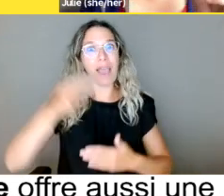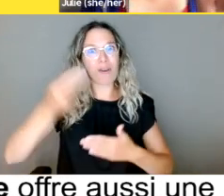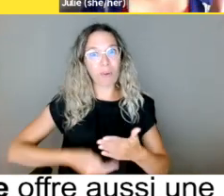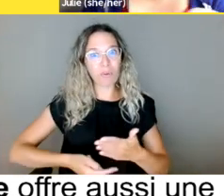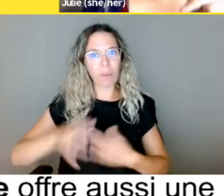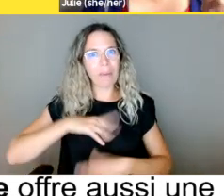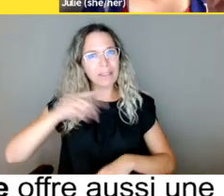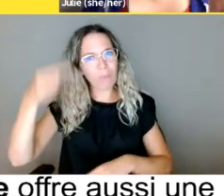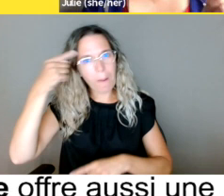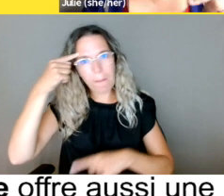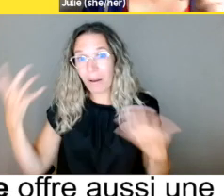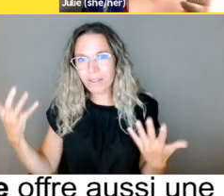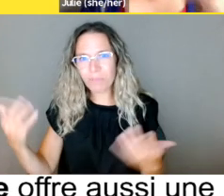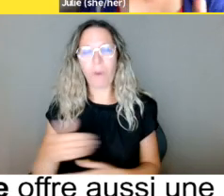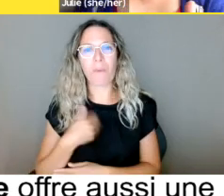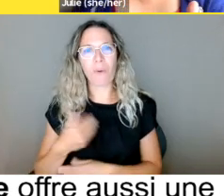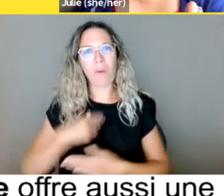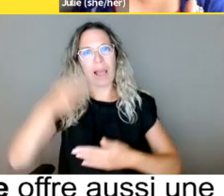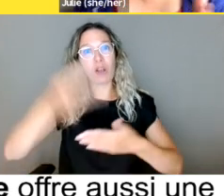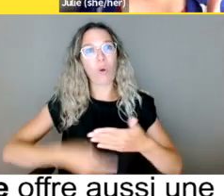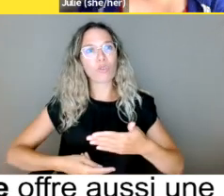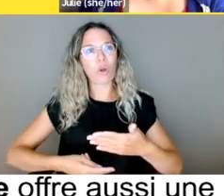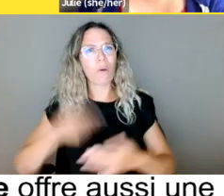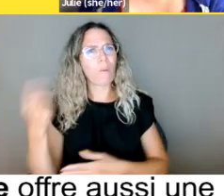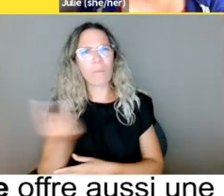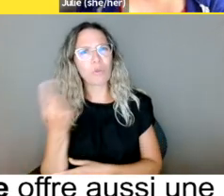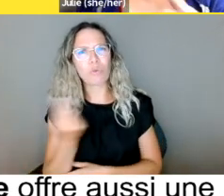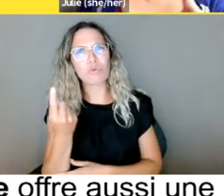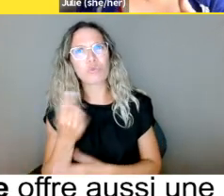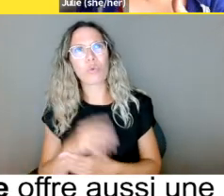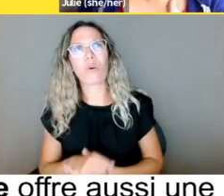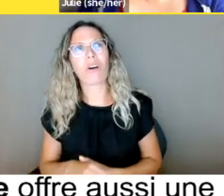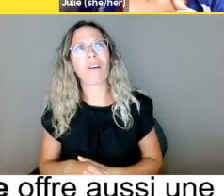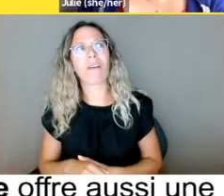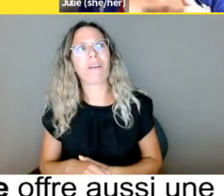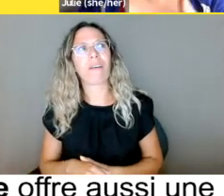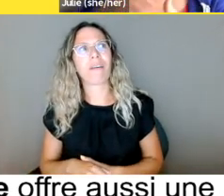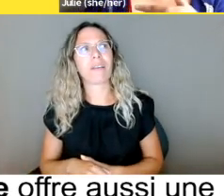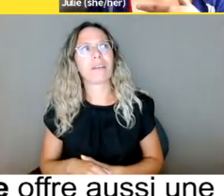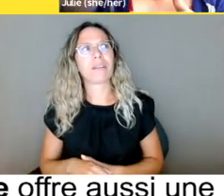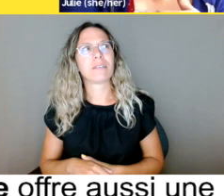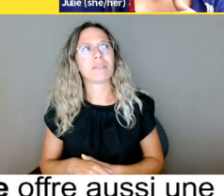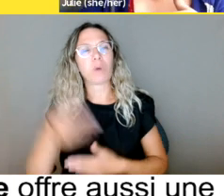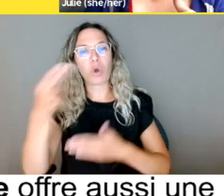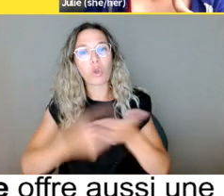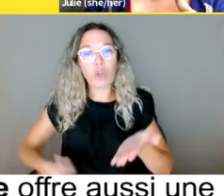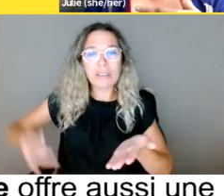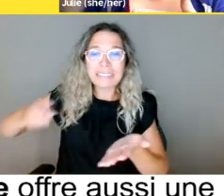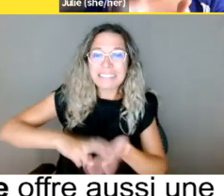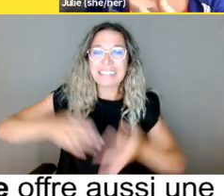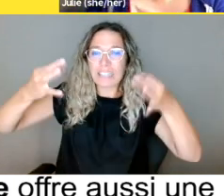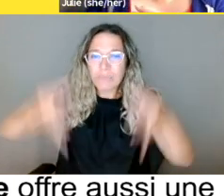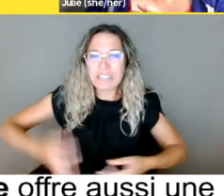mais c'est quand même un contrat implicite. Non, pas implicite, explicite, mais c'est un contrat, mais on n'y pense pas